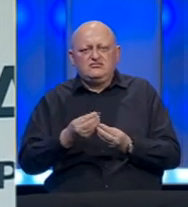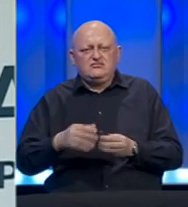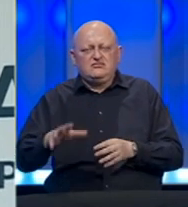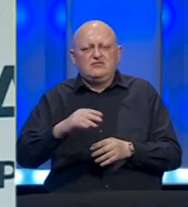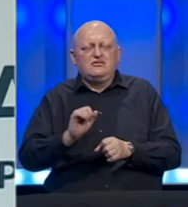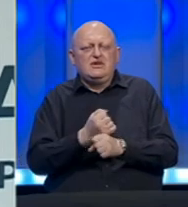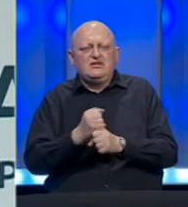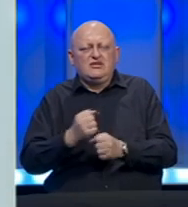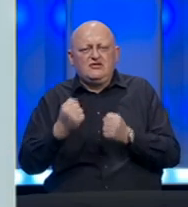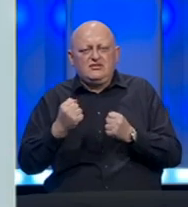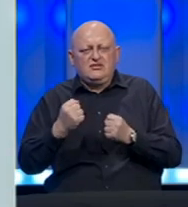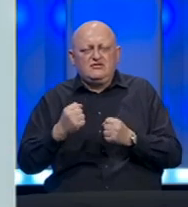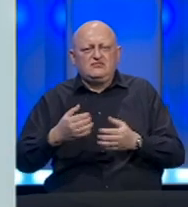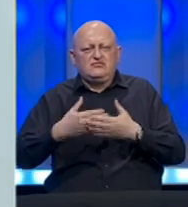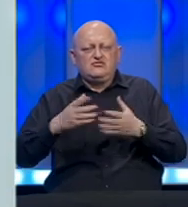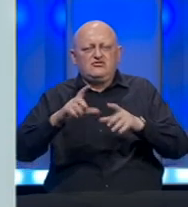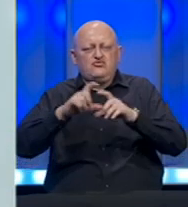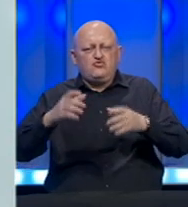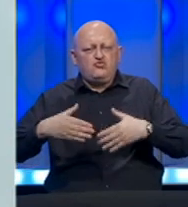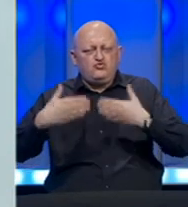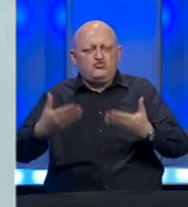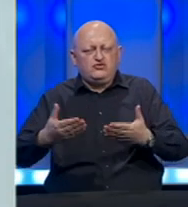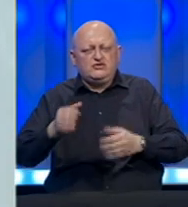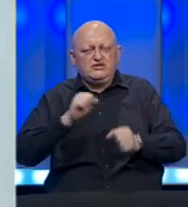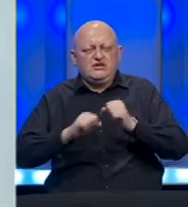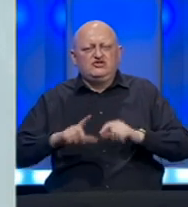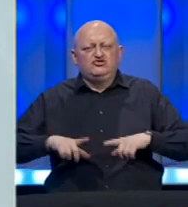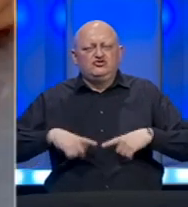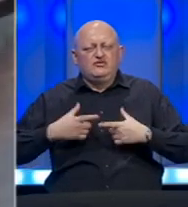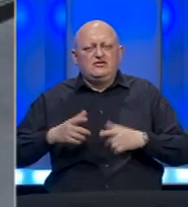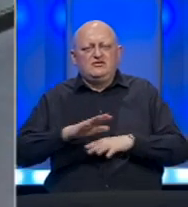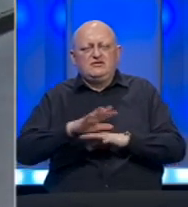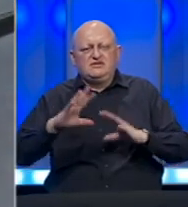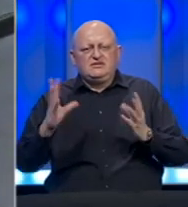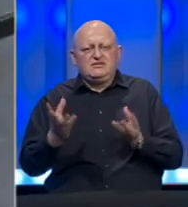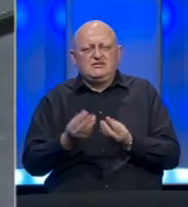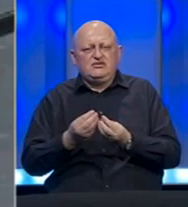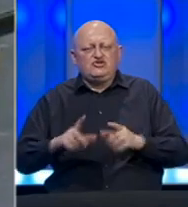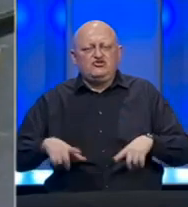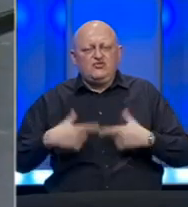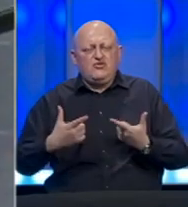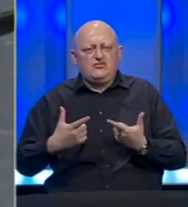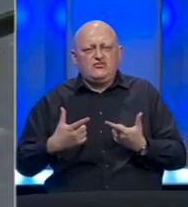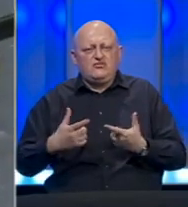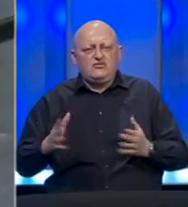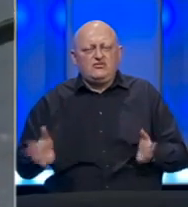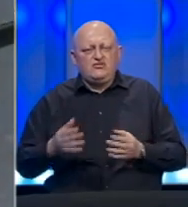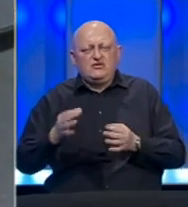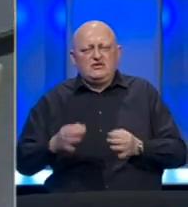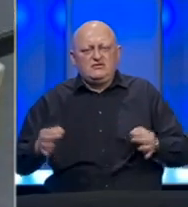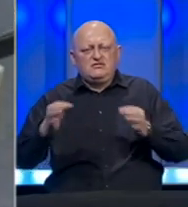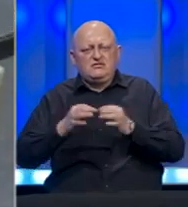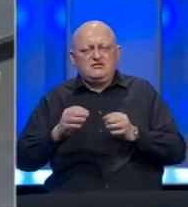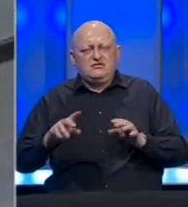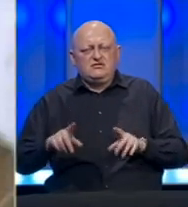intervencija u jačanju javnih zdravstvenih usluga te zaštiti života i sveukupne egzistencije. Uz hitni projekat za